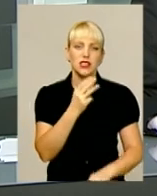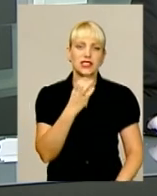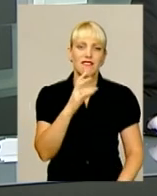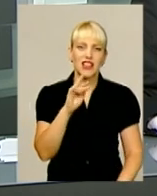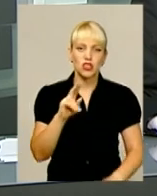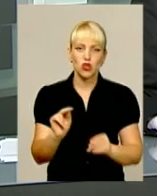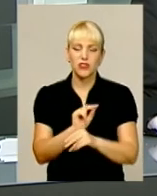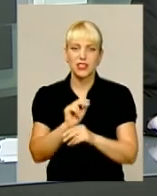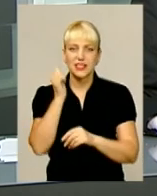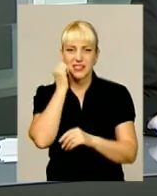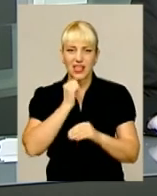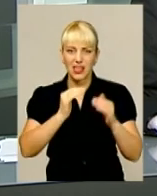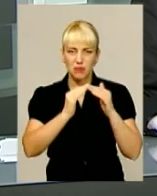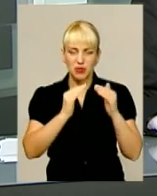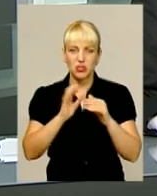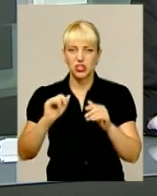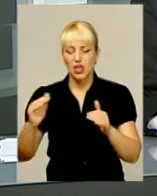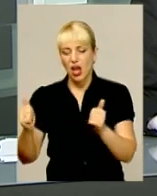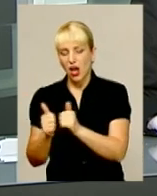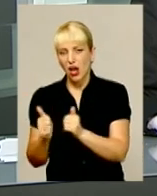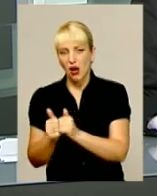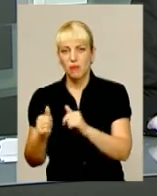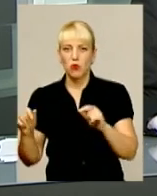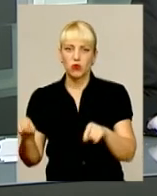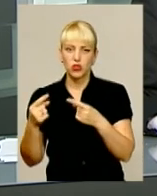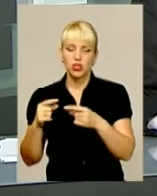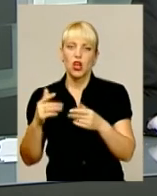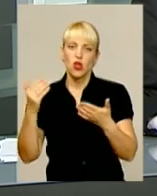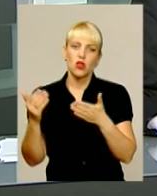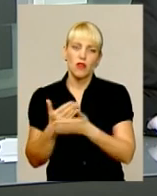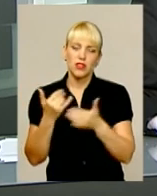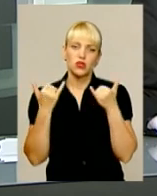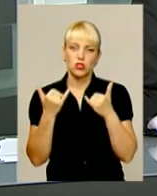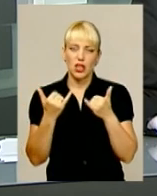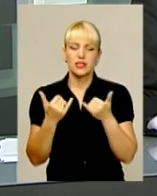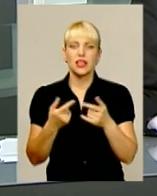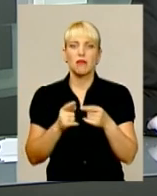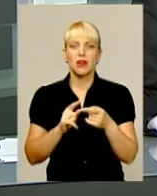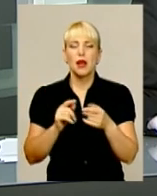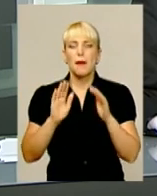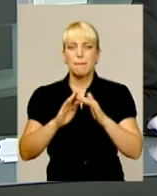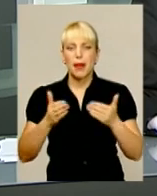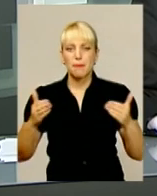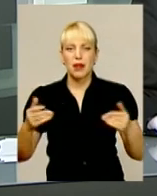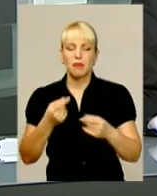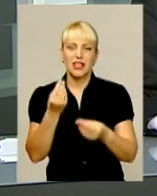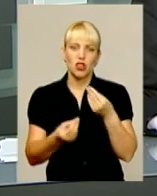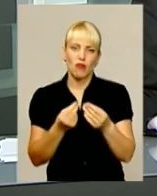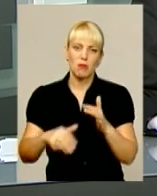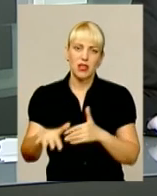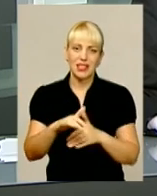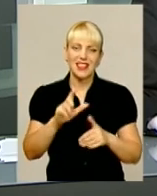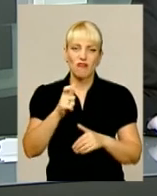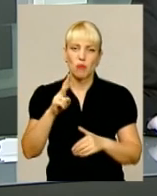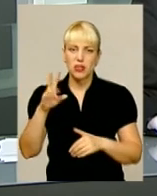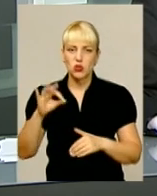відремонтували старе приміщення, а поруч із ним збудували і нове. З сучасними меблями, технікою та ігровими майданчиками європейського